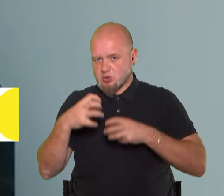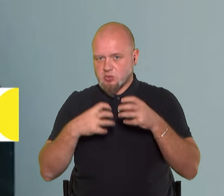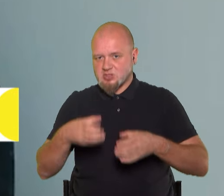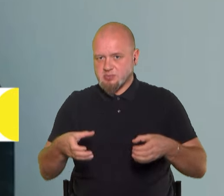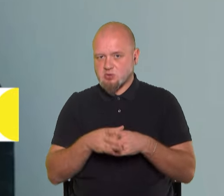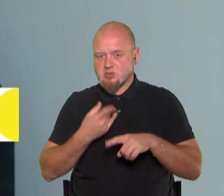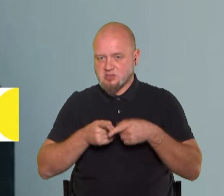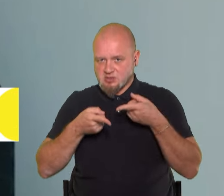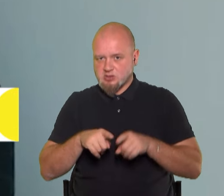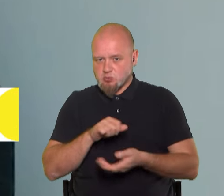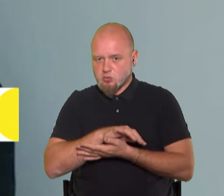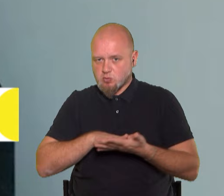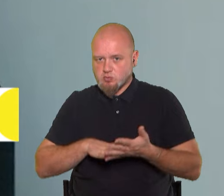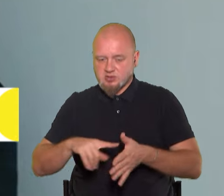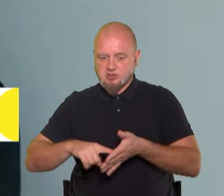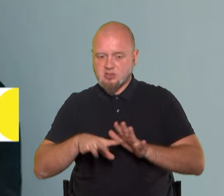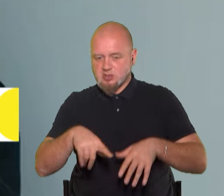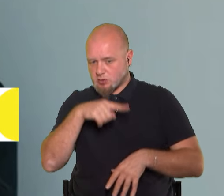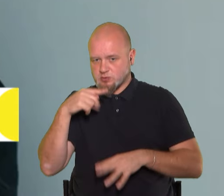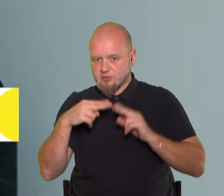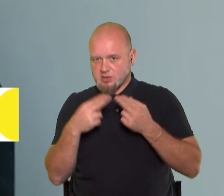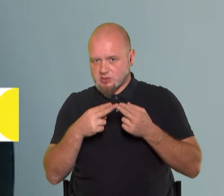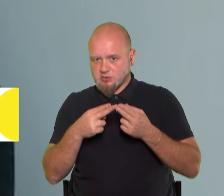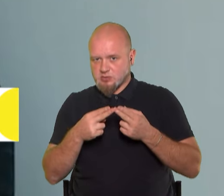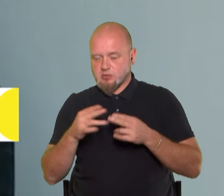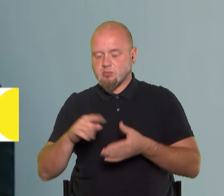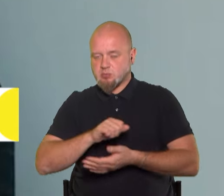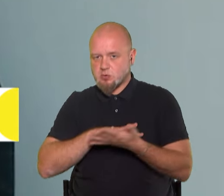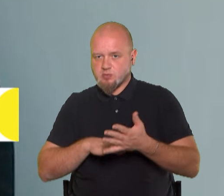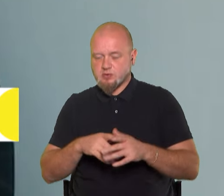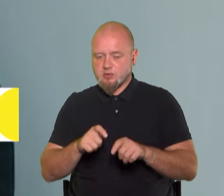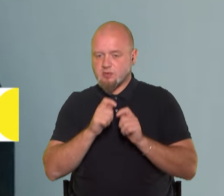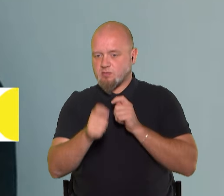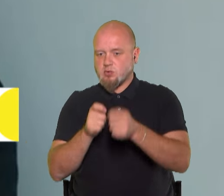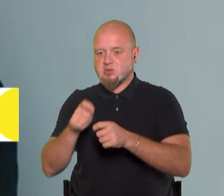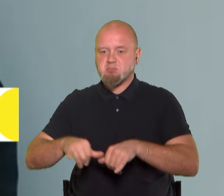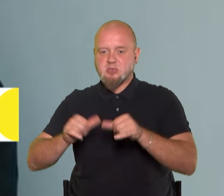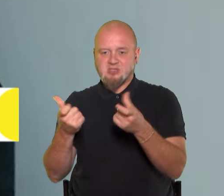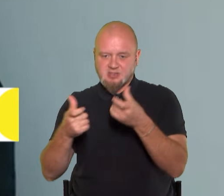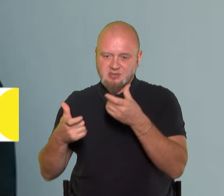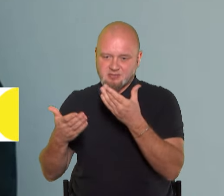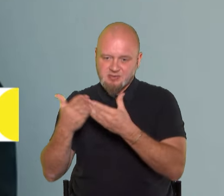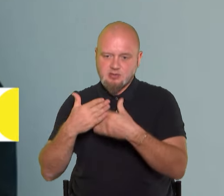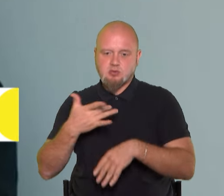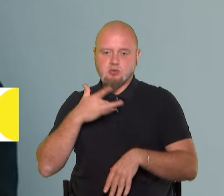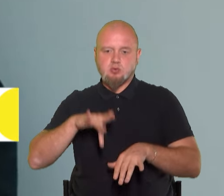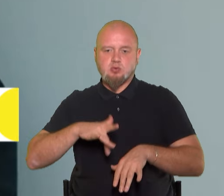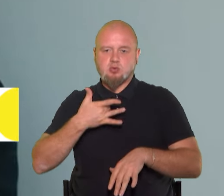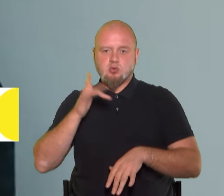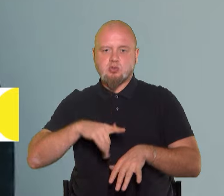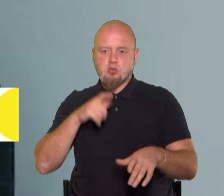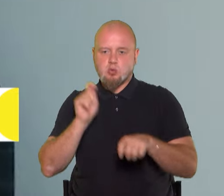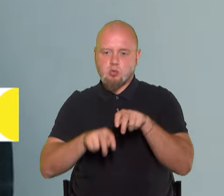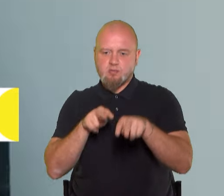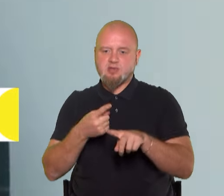спільнота, це дійсно продовжувати стиснути на Російську Федерацію, продовжувати вводити більш жорсткі санкції, жорсткіше контролювати